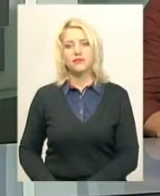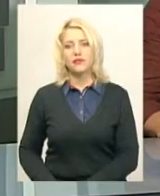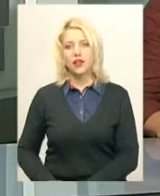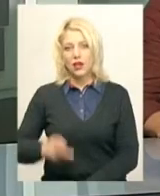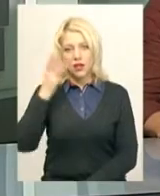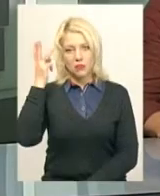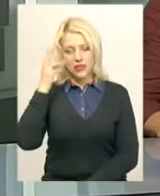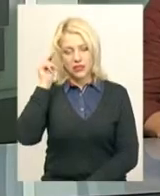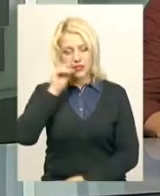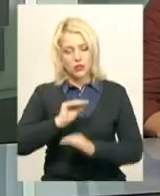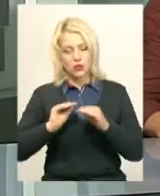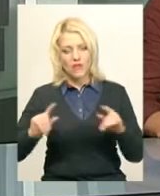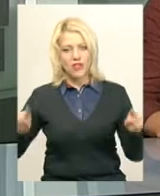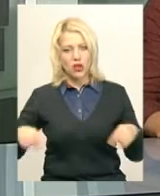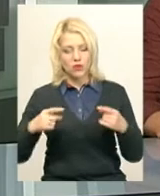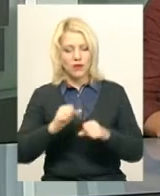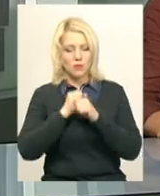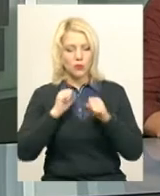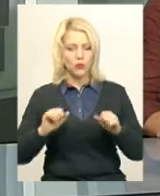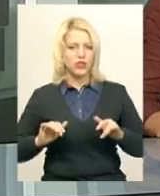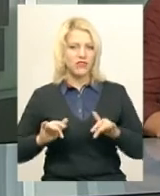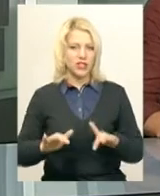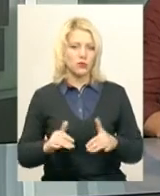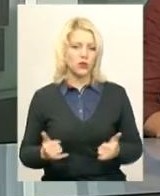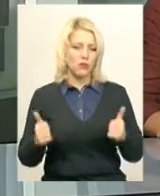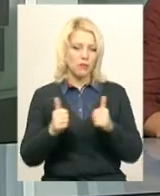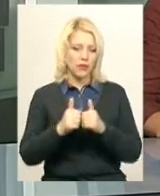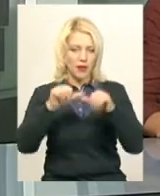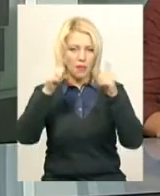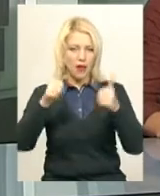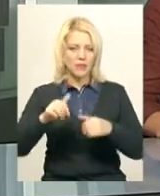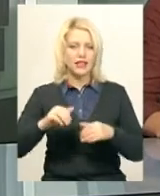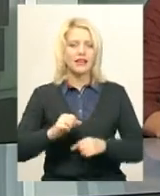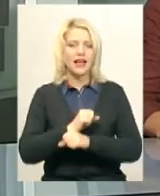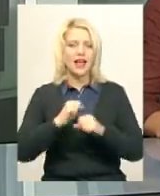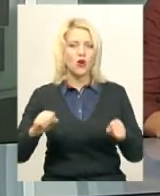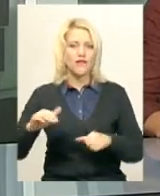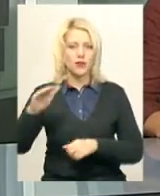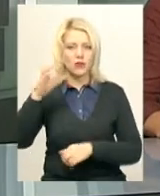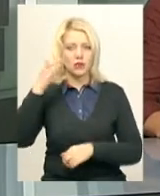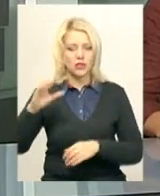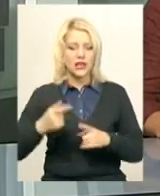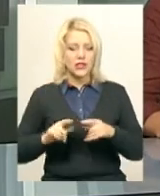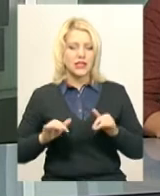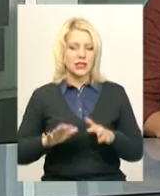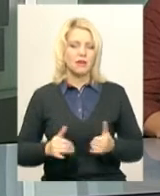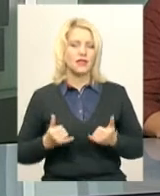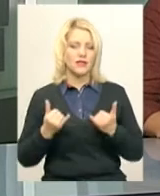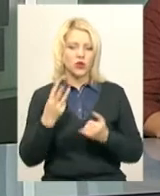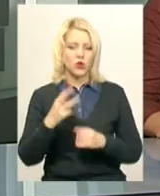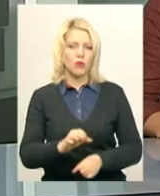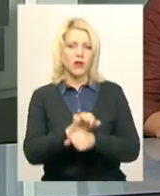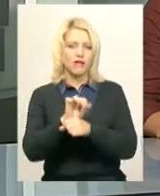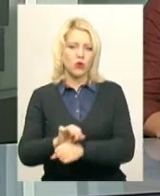Хмельницькі школярі влаштували патріотичний флешмоб біля пам'ятника Героям Небесної Сотні. Захід присвятили трьом революціям в